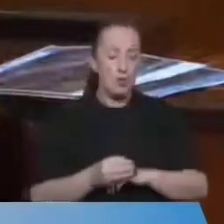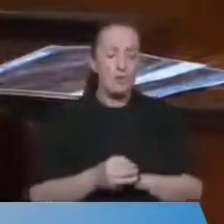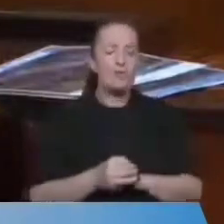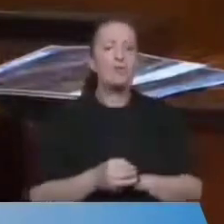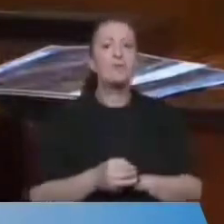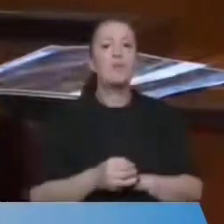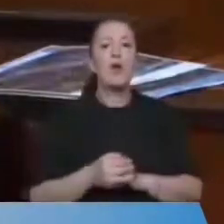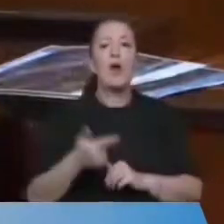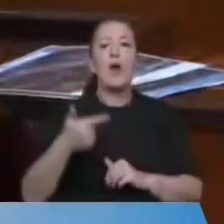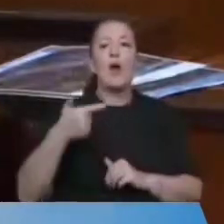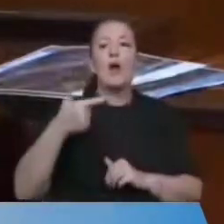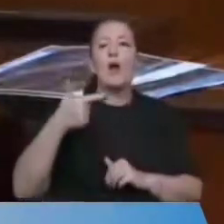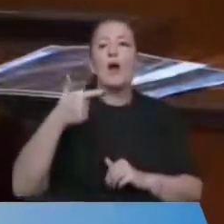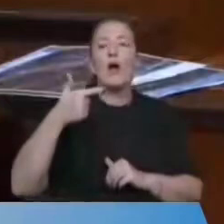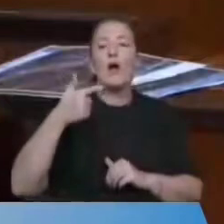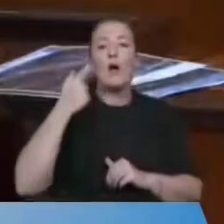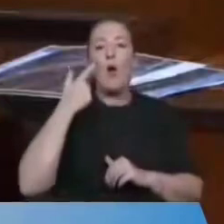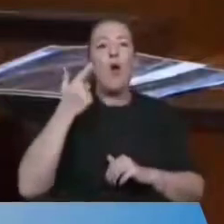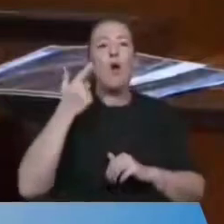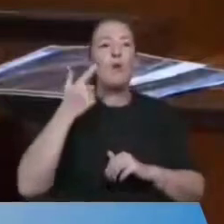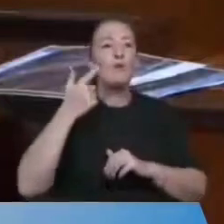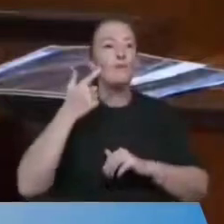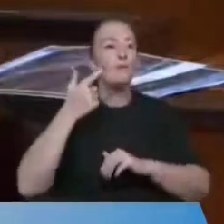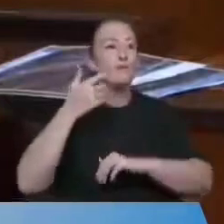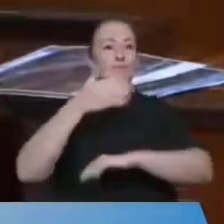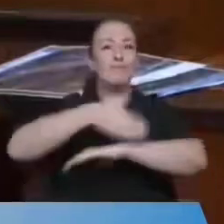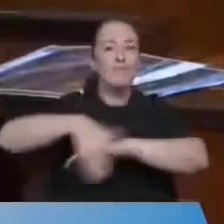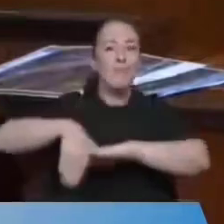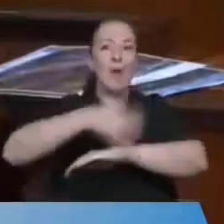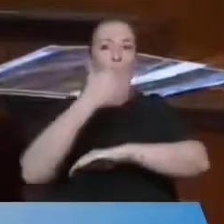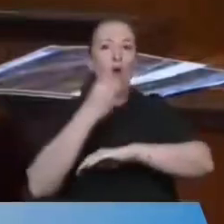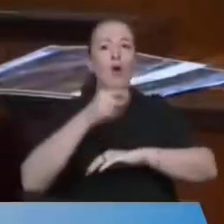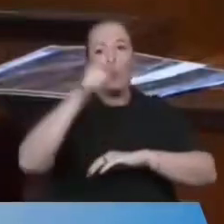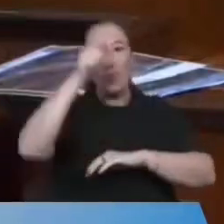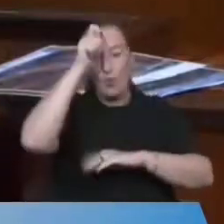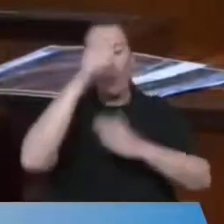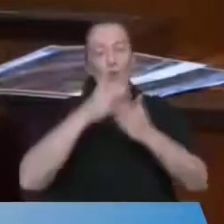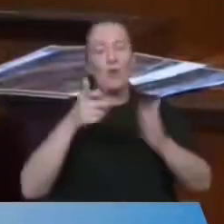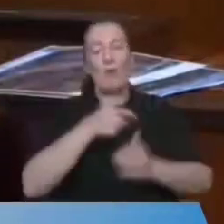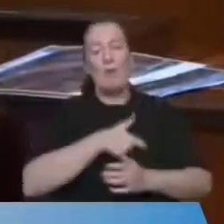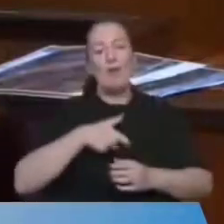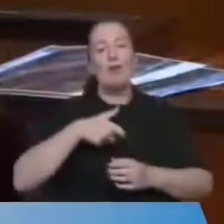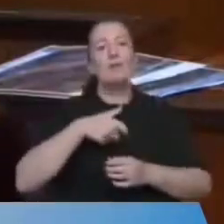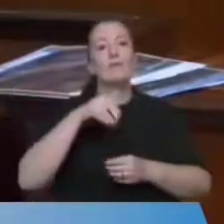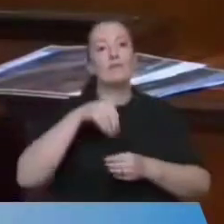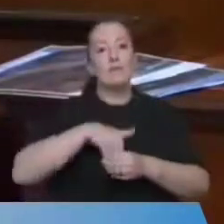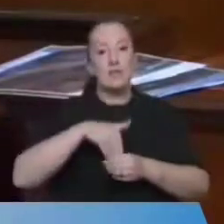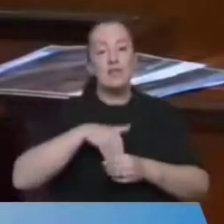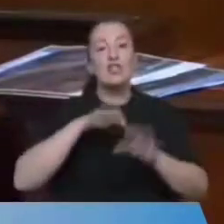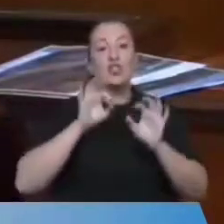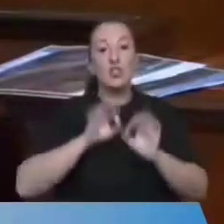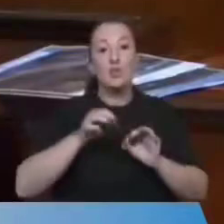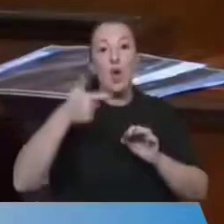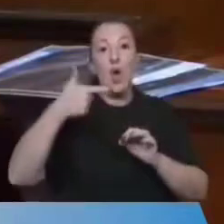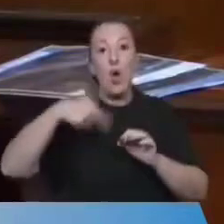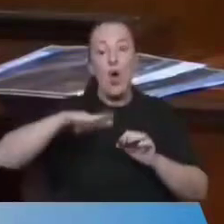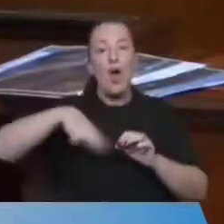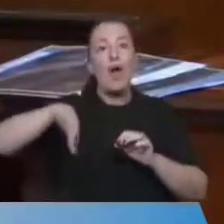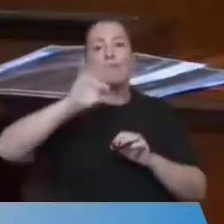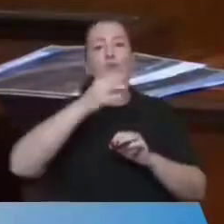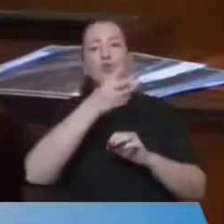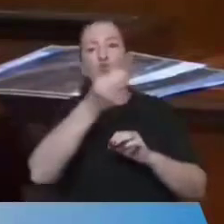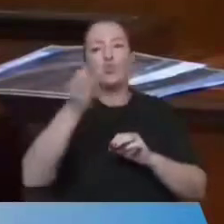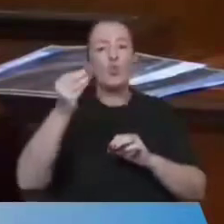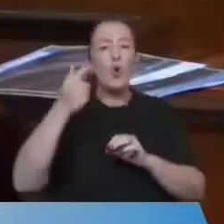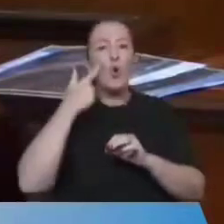mahalle diye bilinen bir yasal düzenlemesi yapıldı Türkiye Büyük Millet Meclisi'nde ve artık köylerimizin birçoğu kırsal mahalle